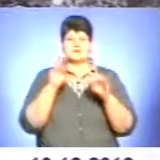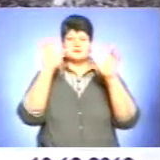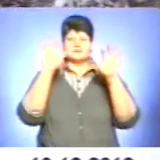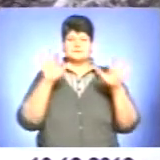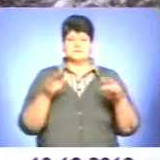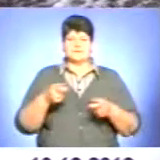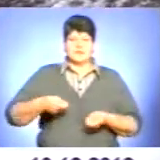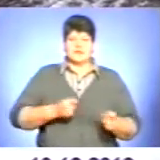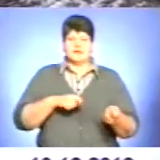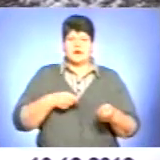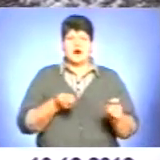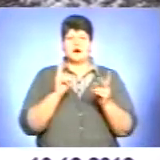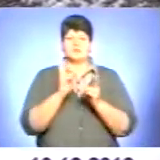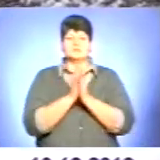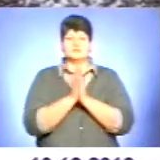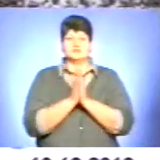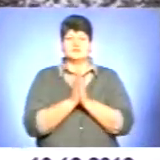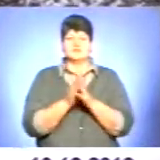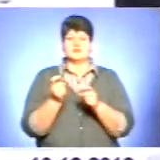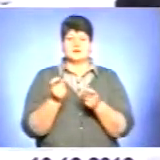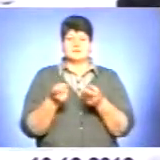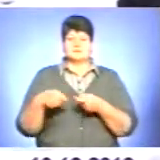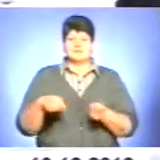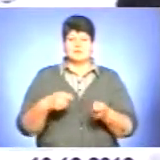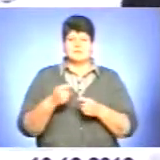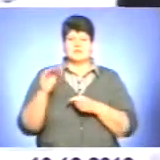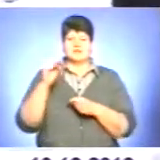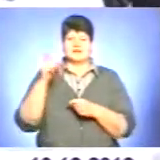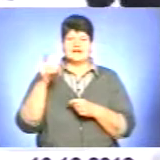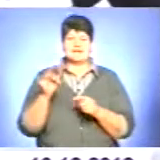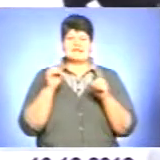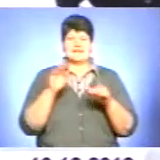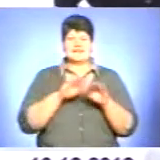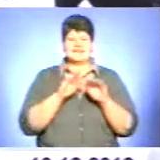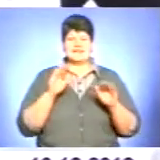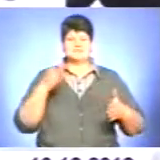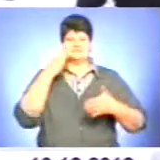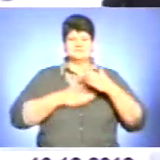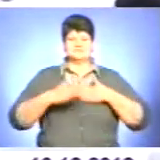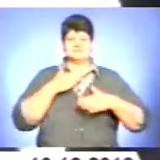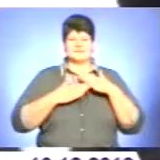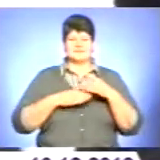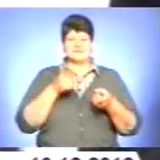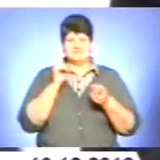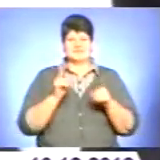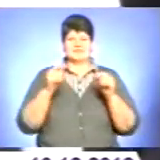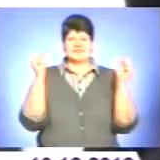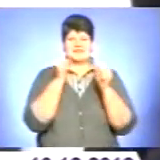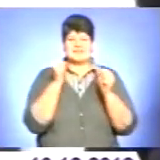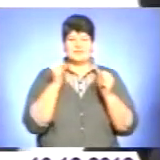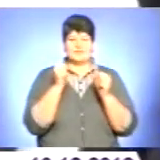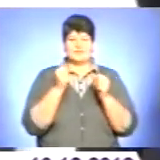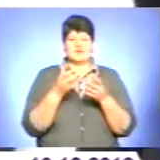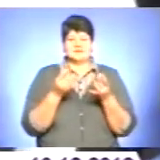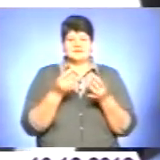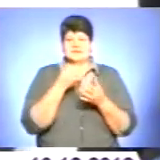хтось закликає боротися з ними комунальні служби. І лише діти безтурботно радіють справжній зимі. М'яко кажучи, жахливо.